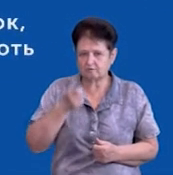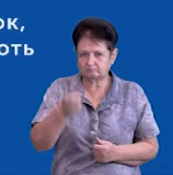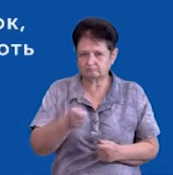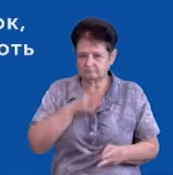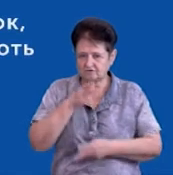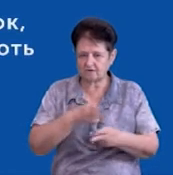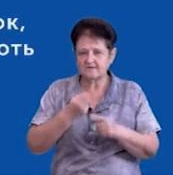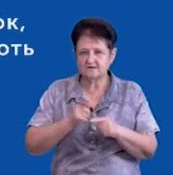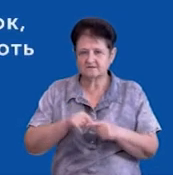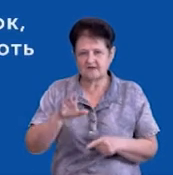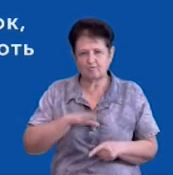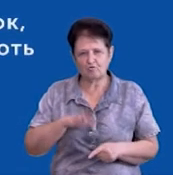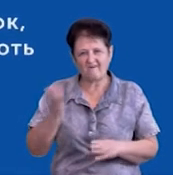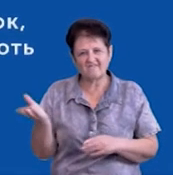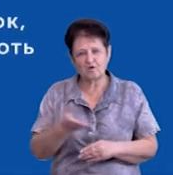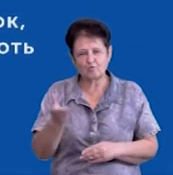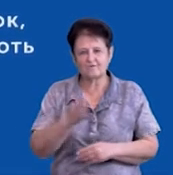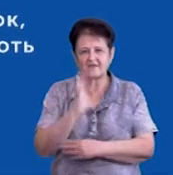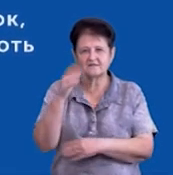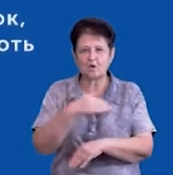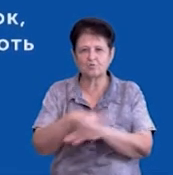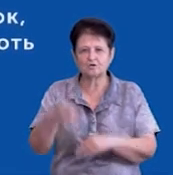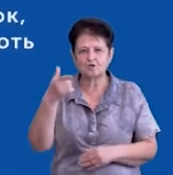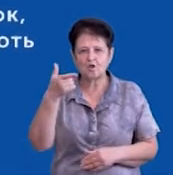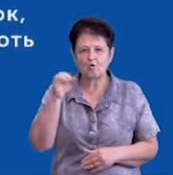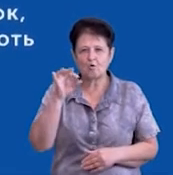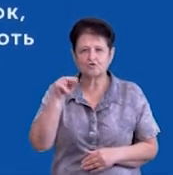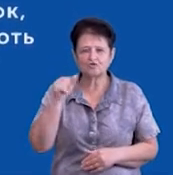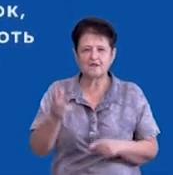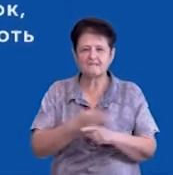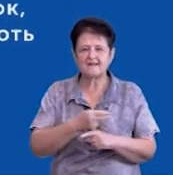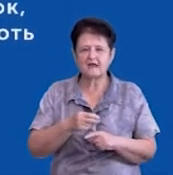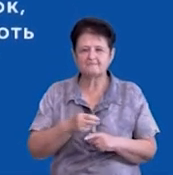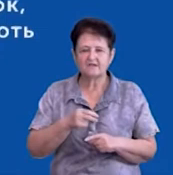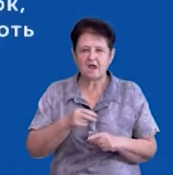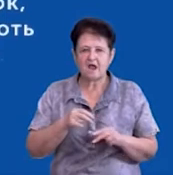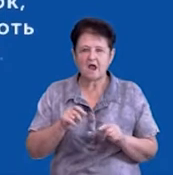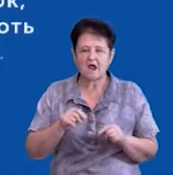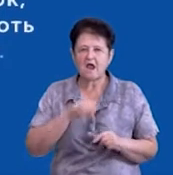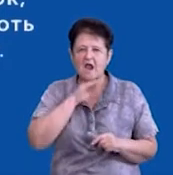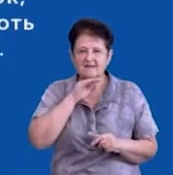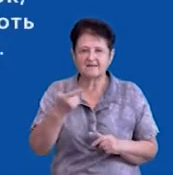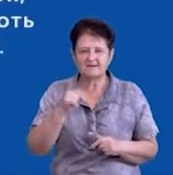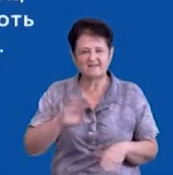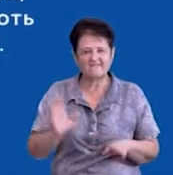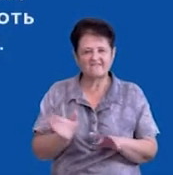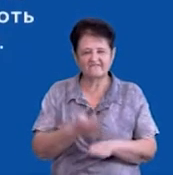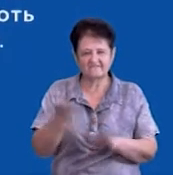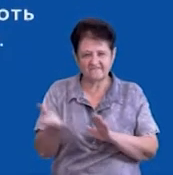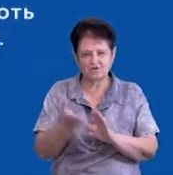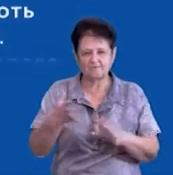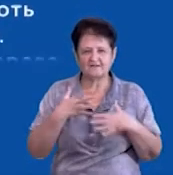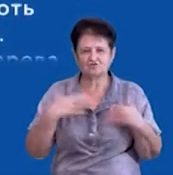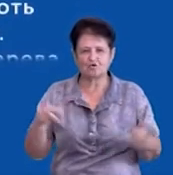петиції, це було вироблення дерев на вулиці Гончий біля Академії. Там, де вирубали здорові липи і